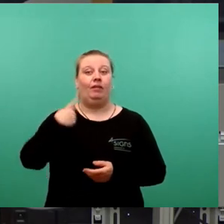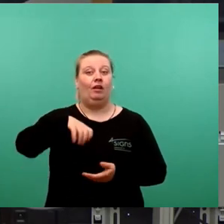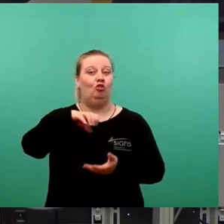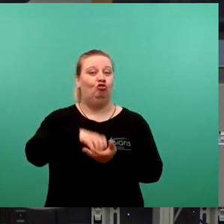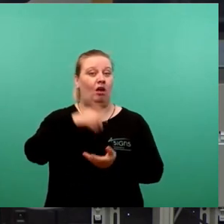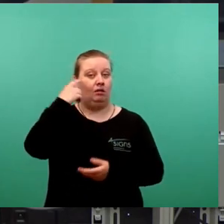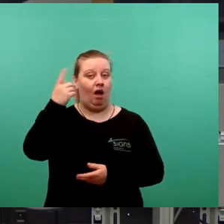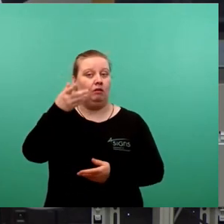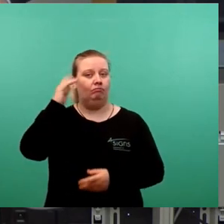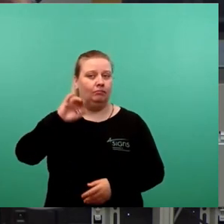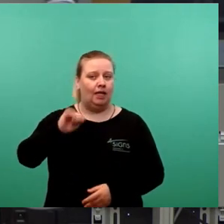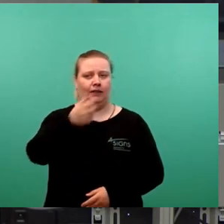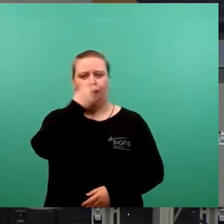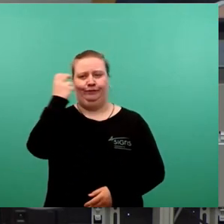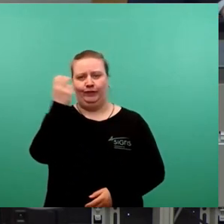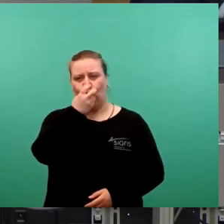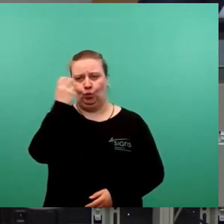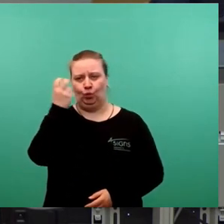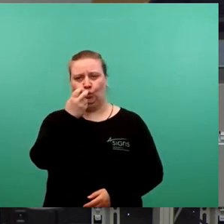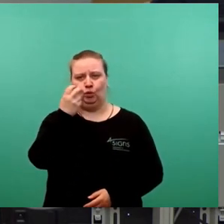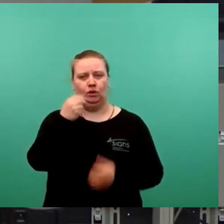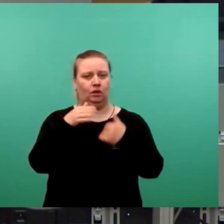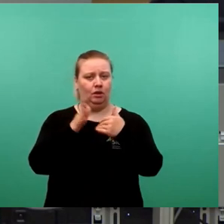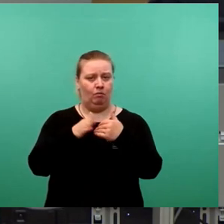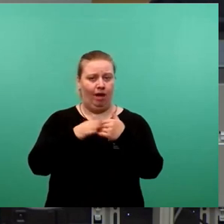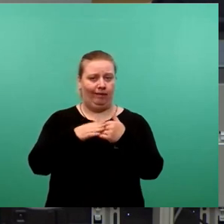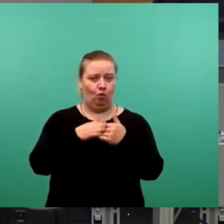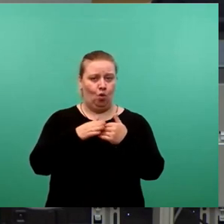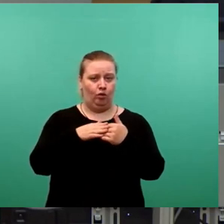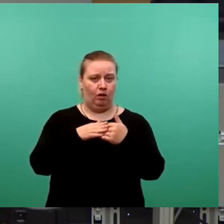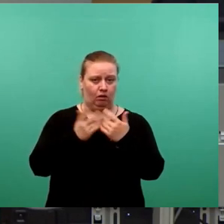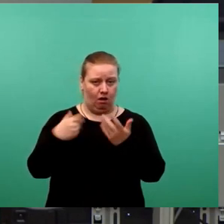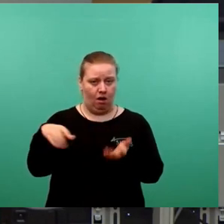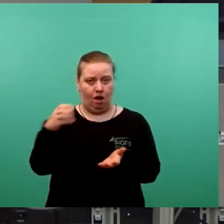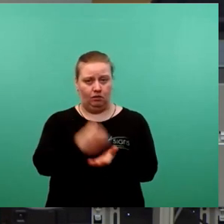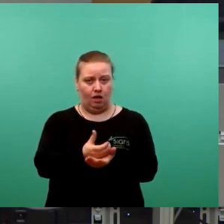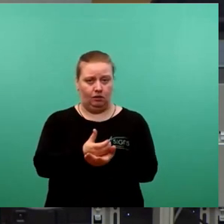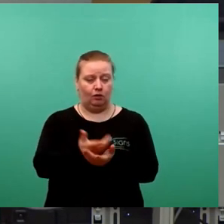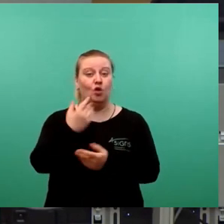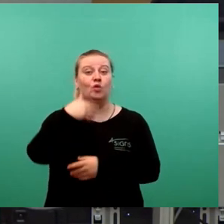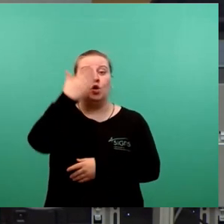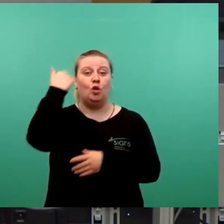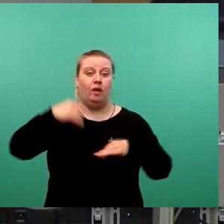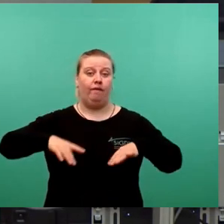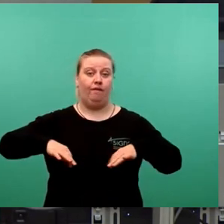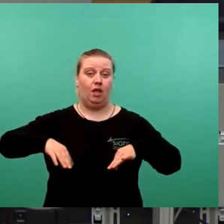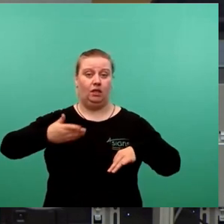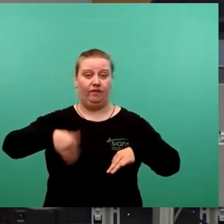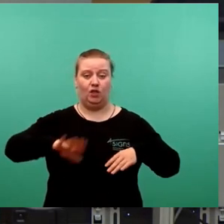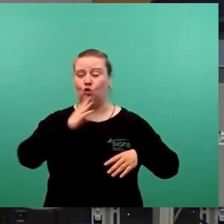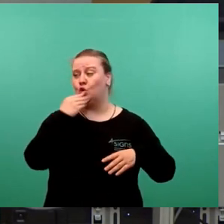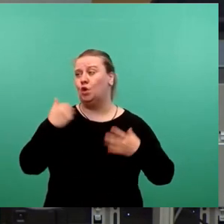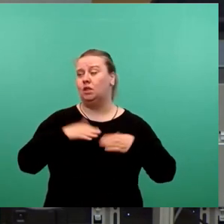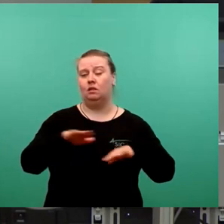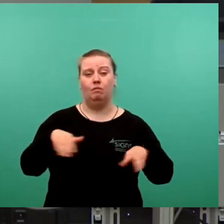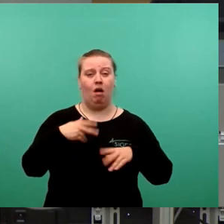Versuch unternahm, die Beigeordnetenspitze zu besetzen, da waren noch Sommerferien, es war bestes Badewetter,